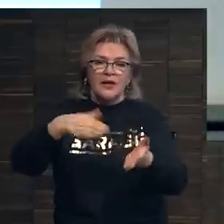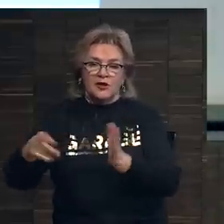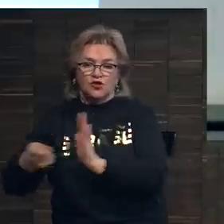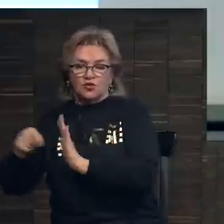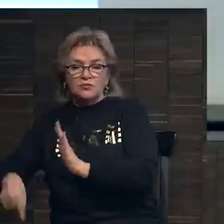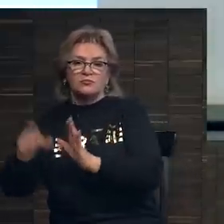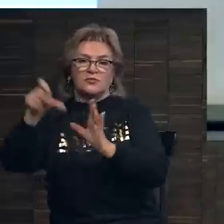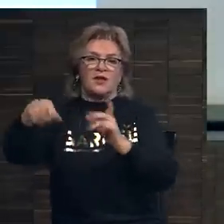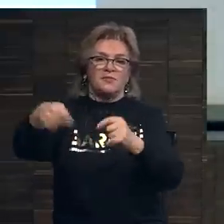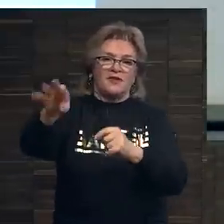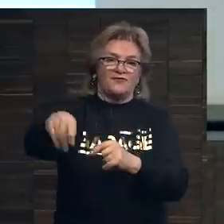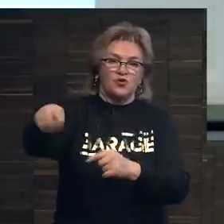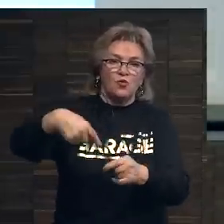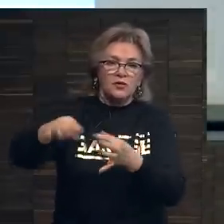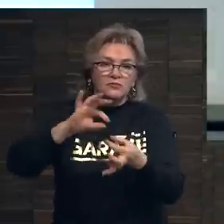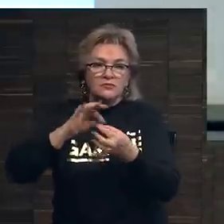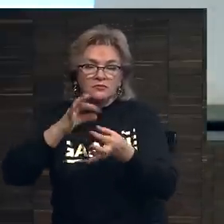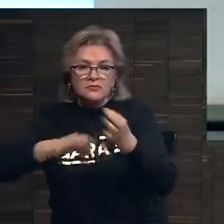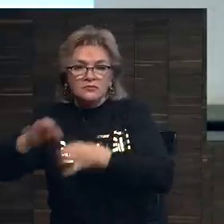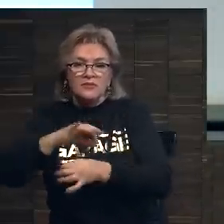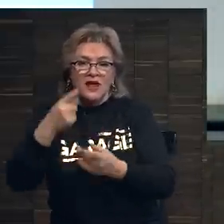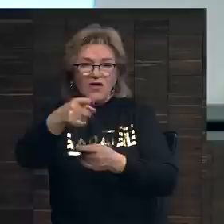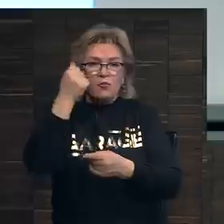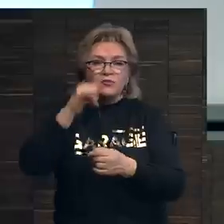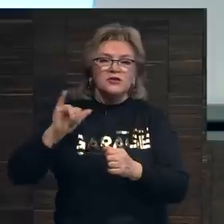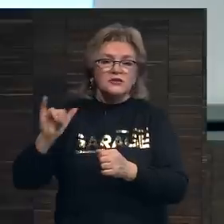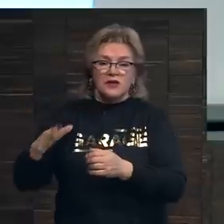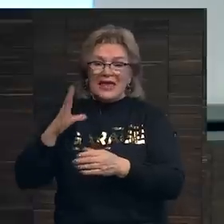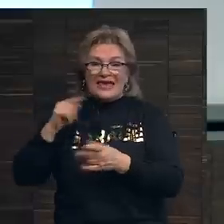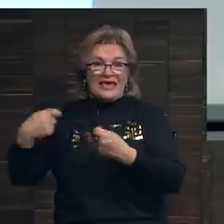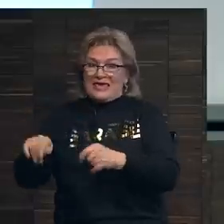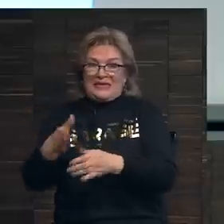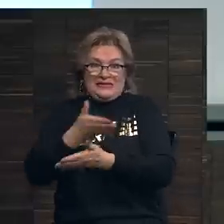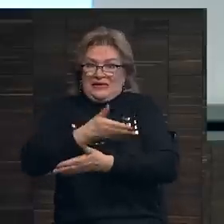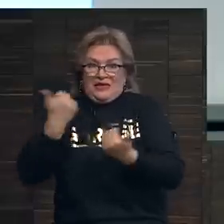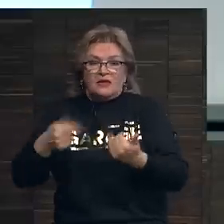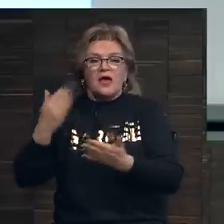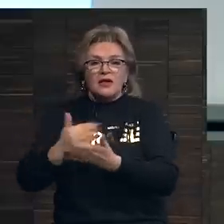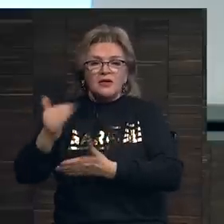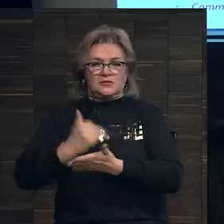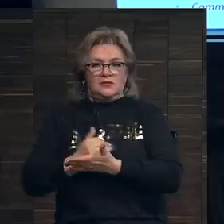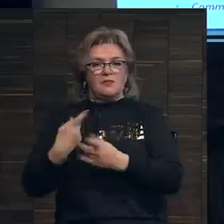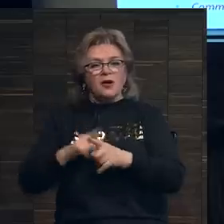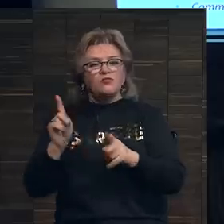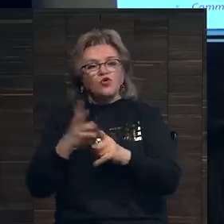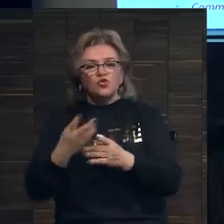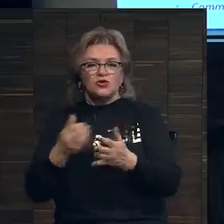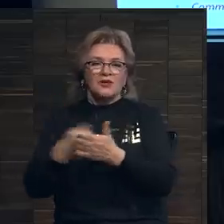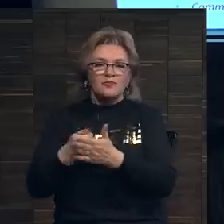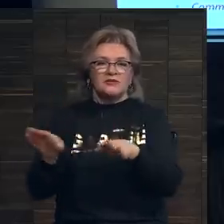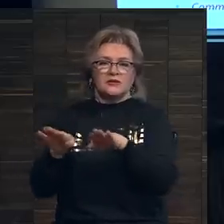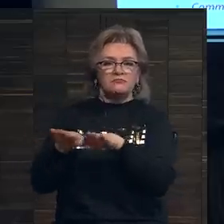аукционным домом. Вы помните, что у непродажи есть свои последствия, поэтому здесь нужно добиться некоторого равновесия.